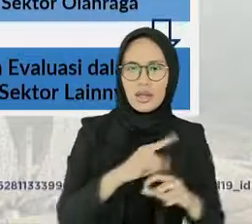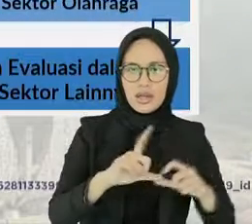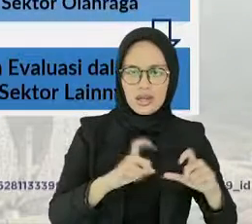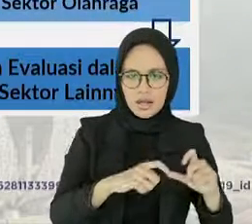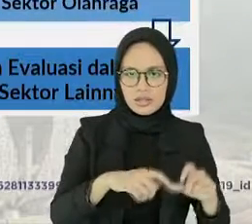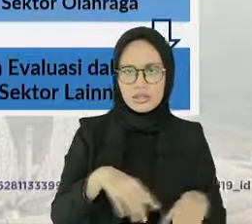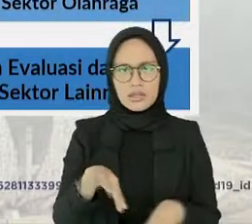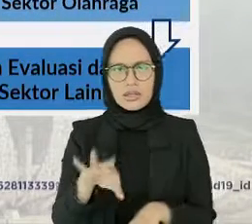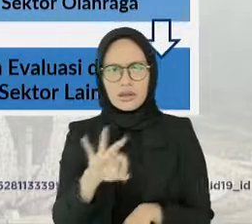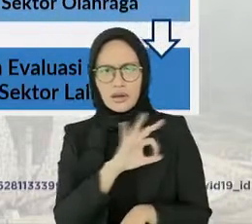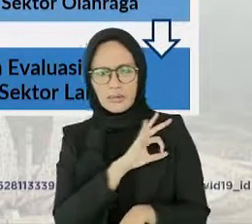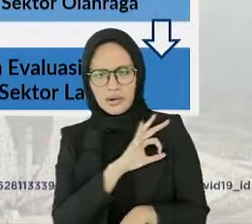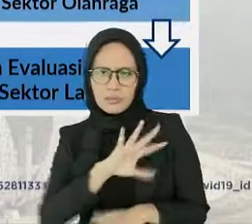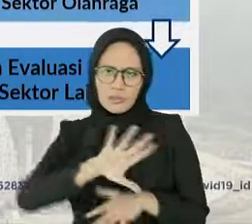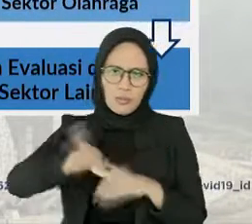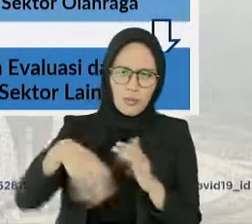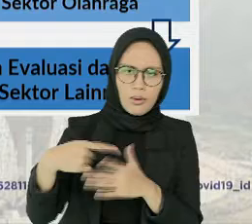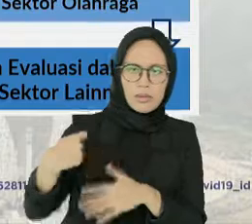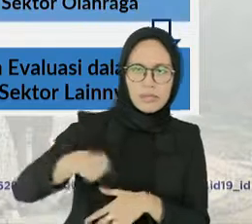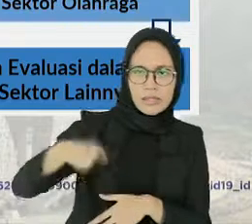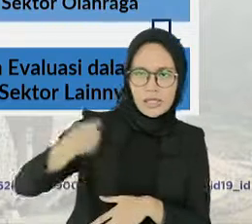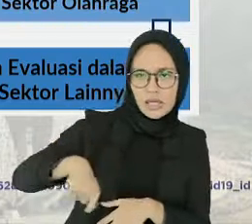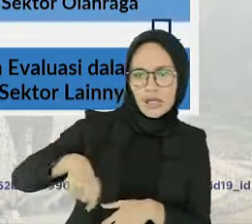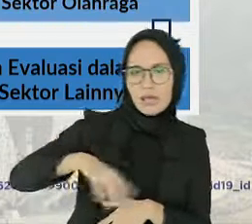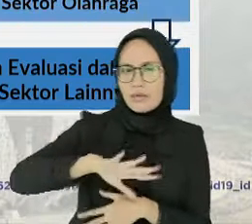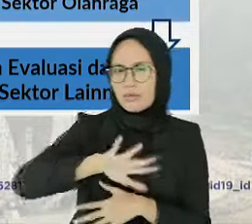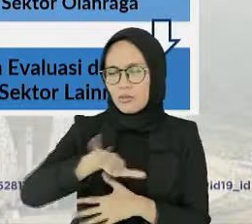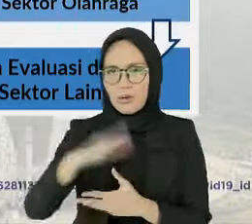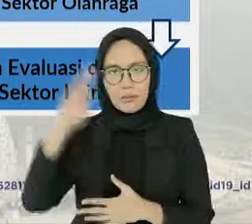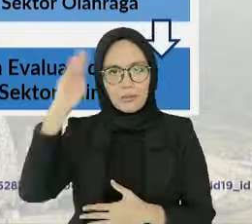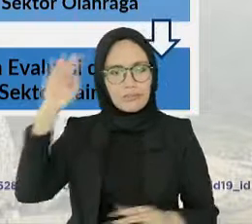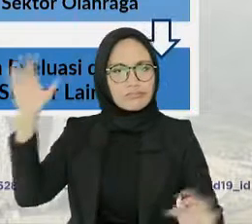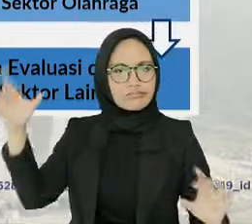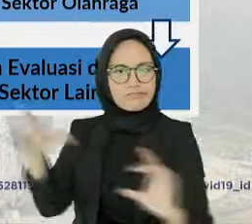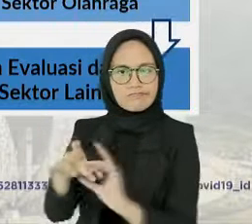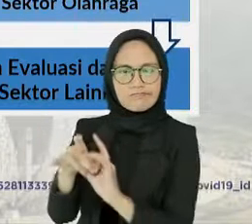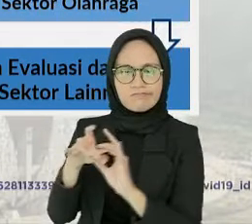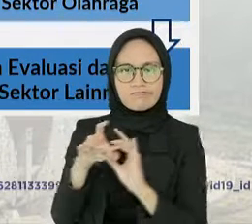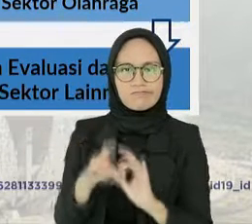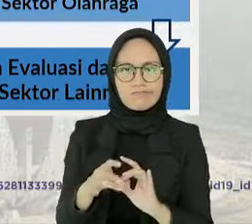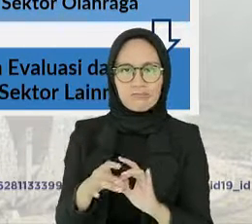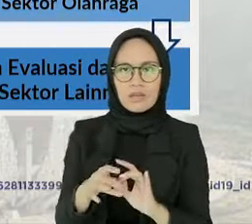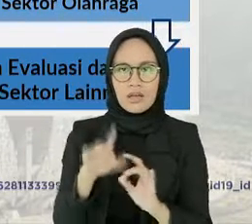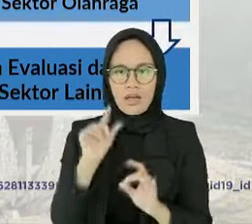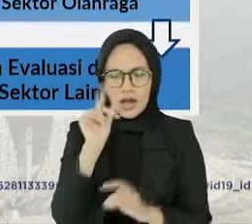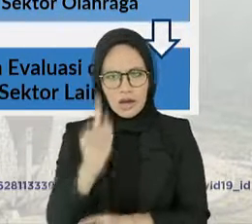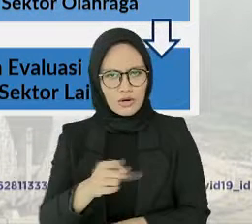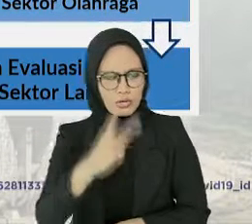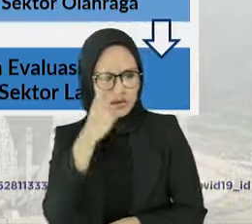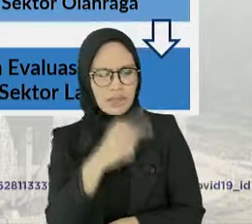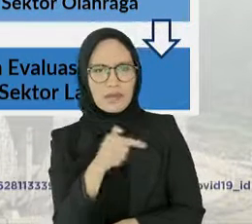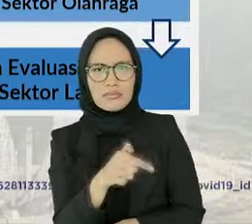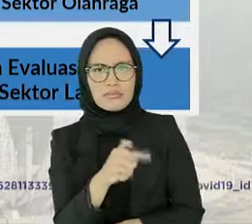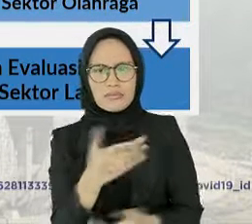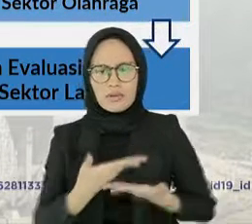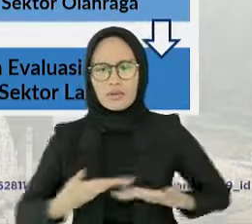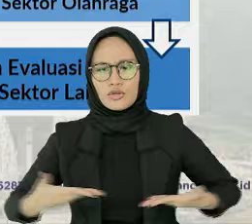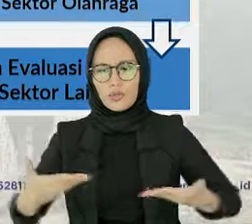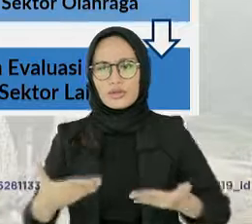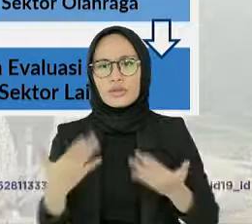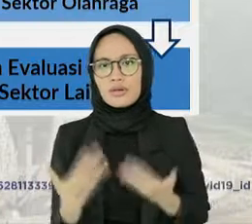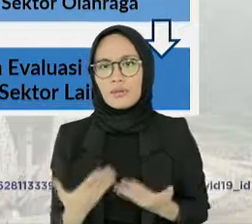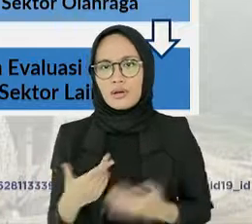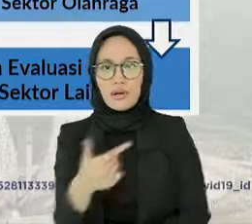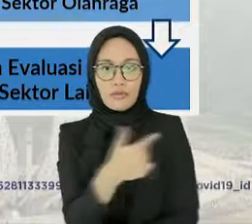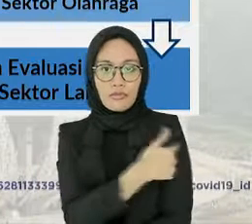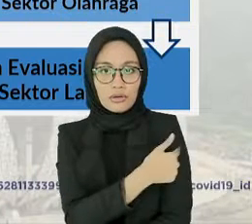terkait kelayakan daerah baik kondisi kasus, cakupan vaksinasi, dan kesiapan sarana dan prasarana